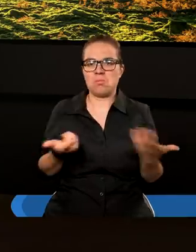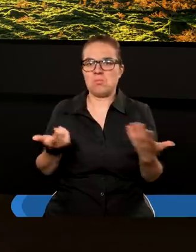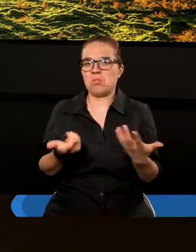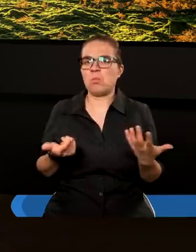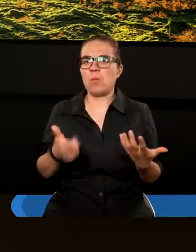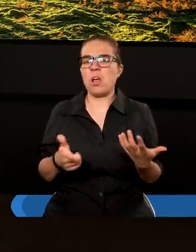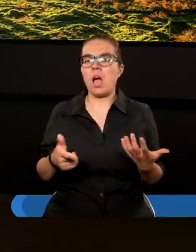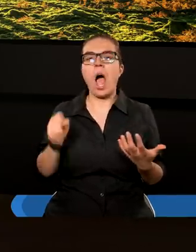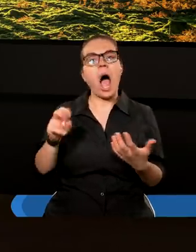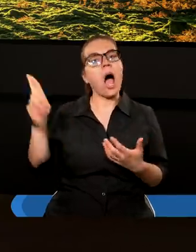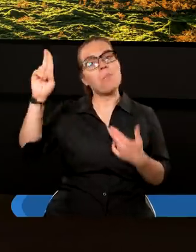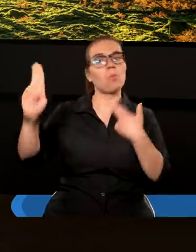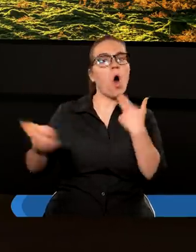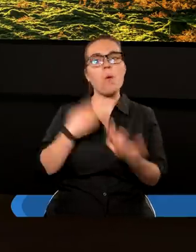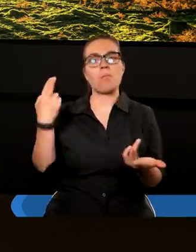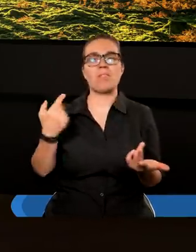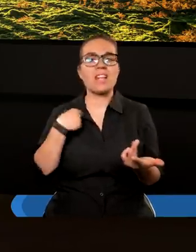Was nie znałem.